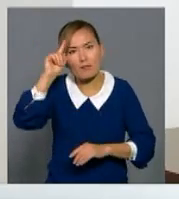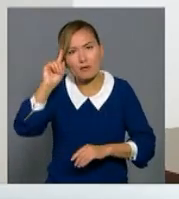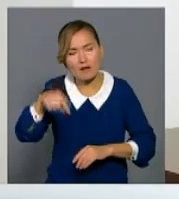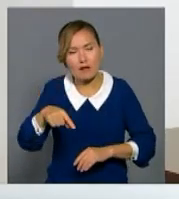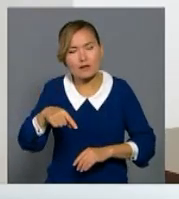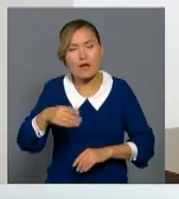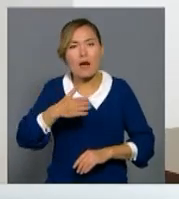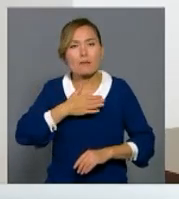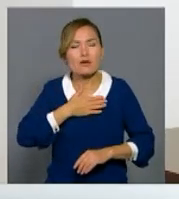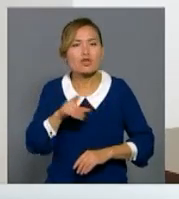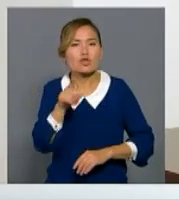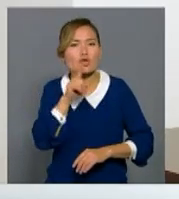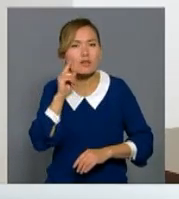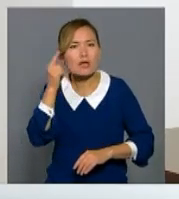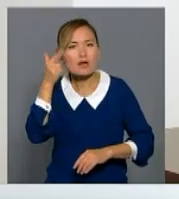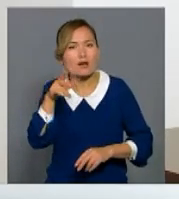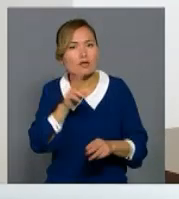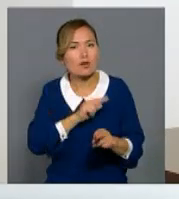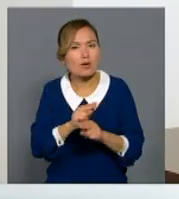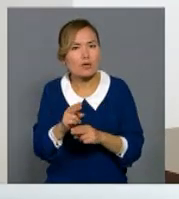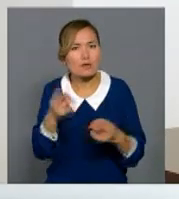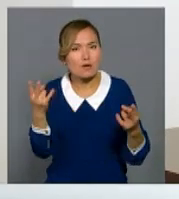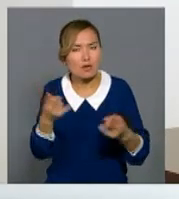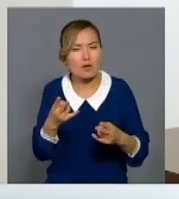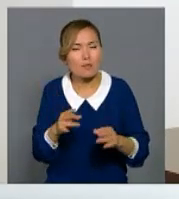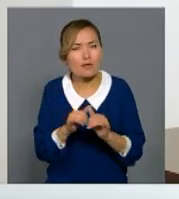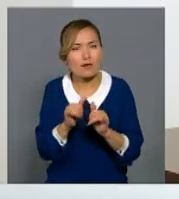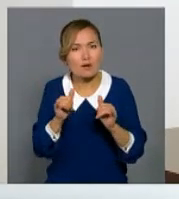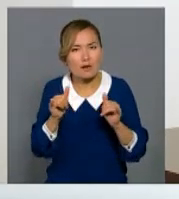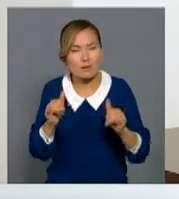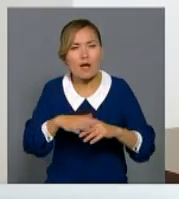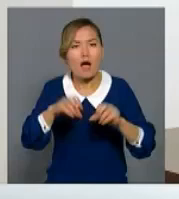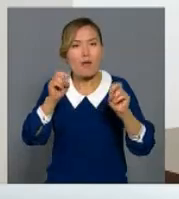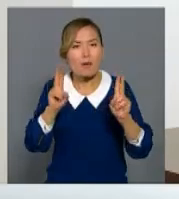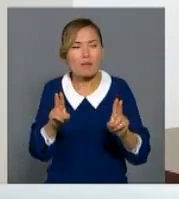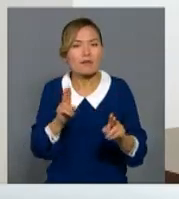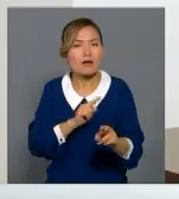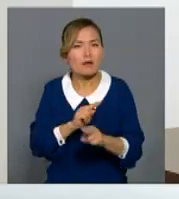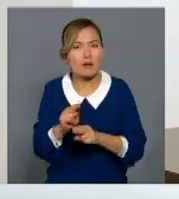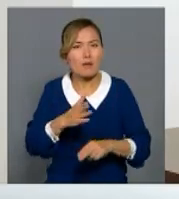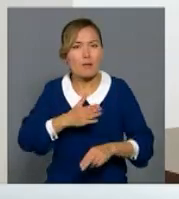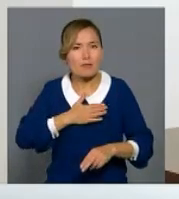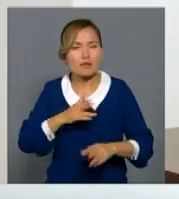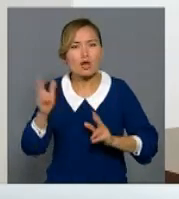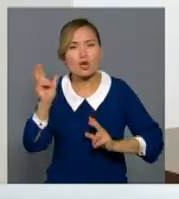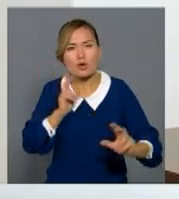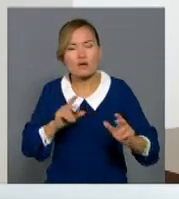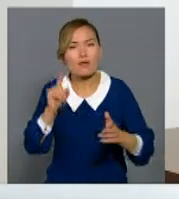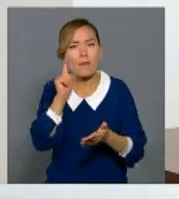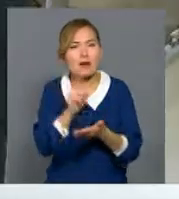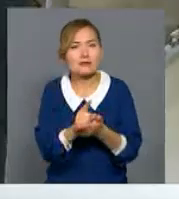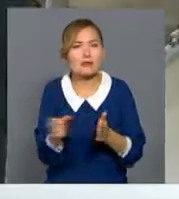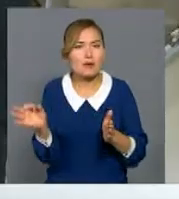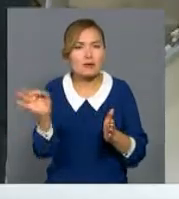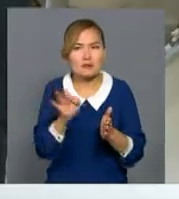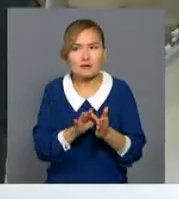тілдерде білімін ертен керендет алатын мамандар дайырлау біздің университетіміздің бастымақты.